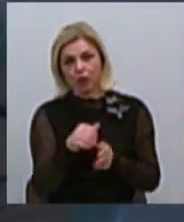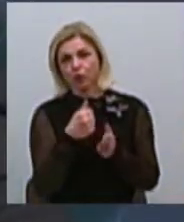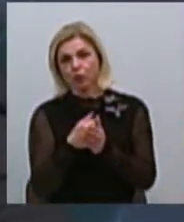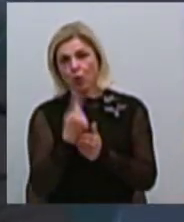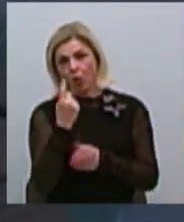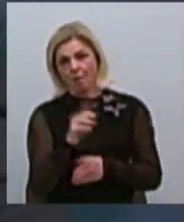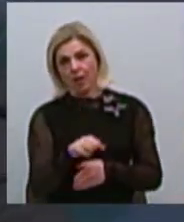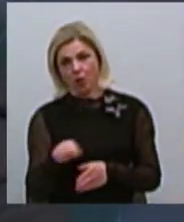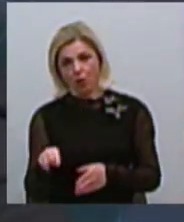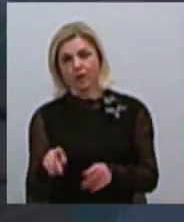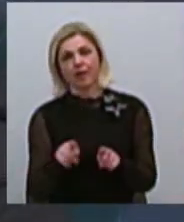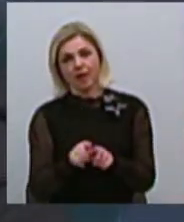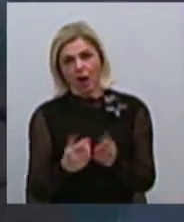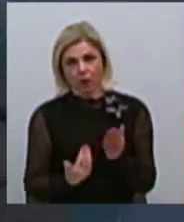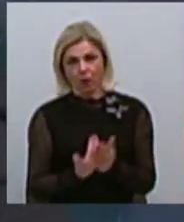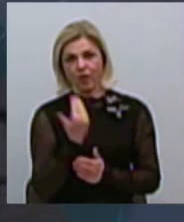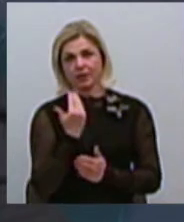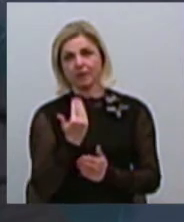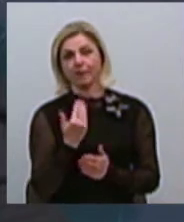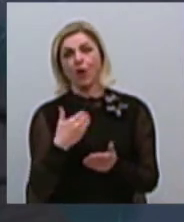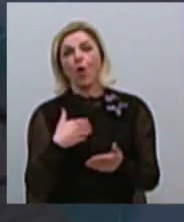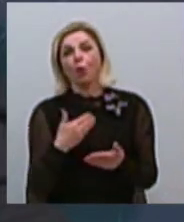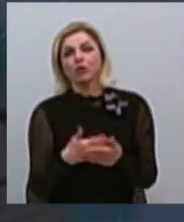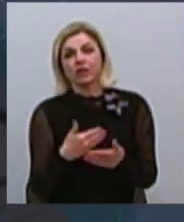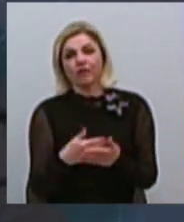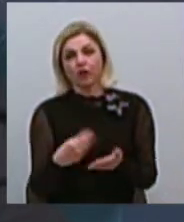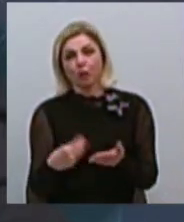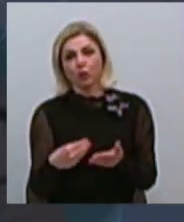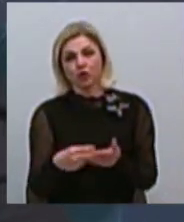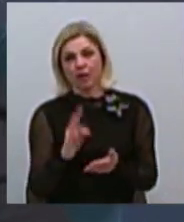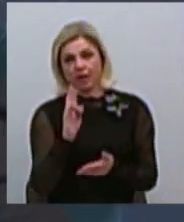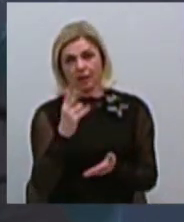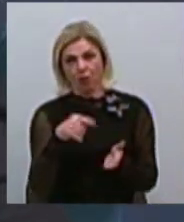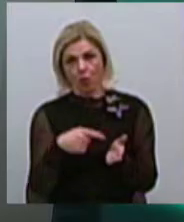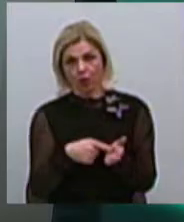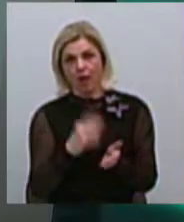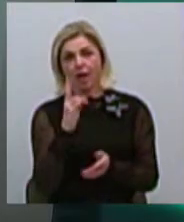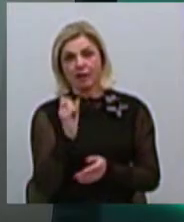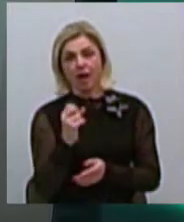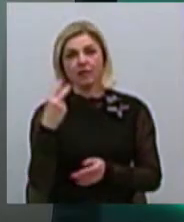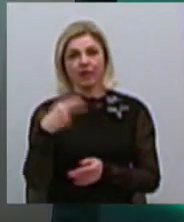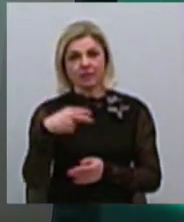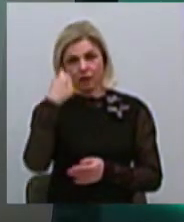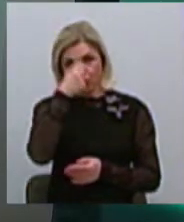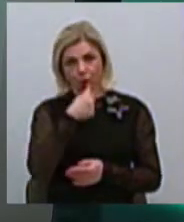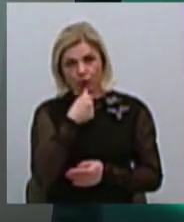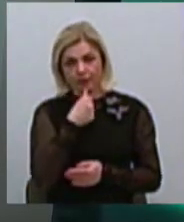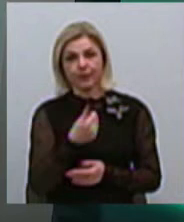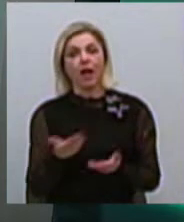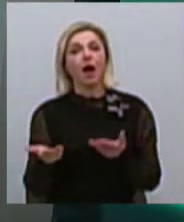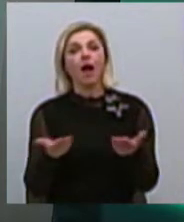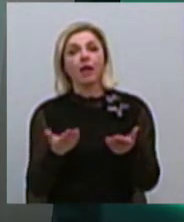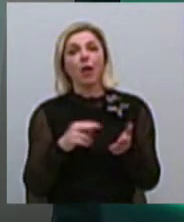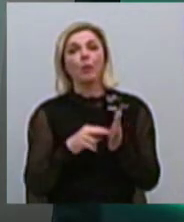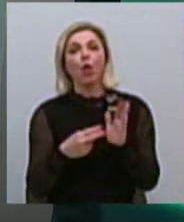Тобто це одна із новацій об'єктів відбування в городі Николаїві на 2020 року. Тому, яких проєктів